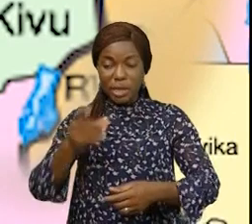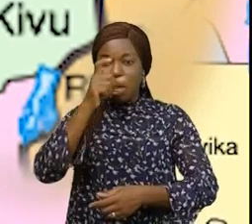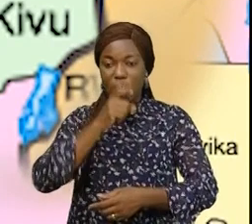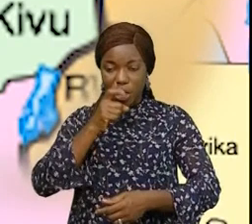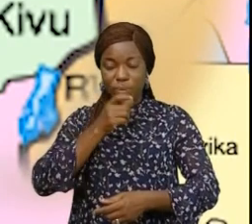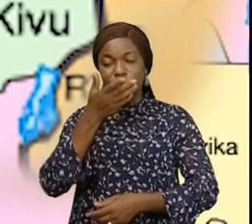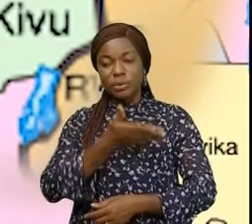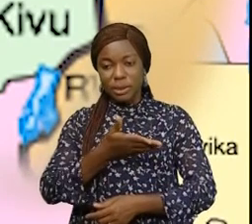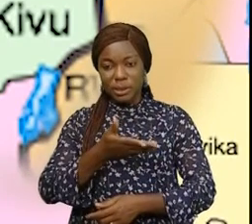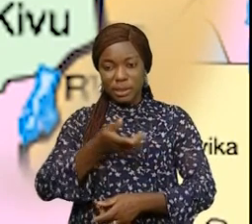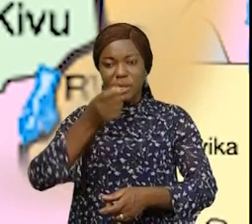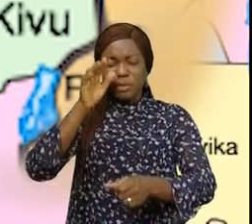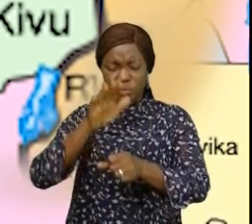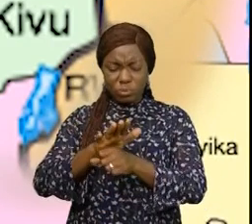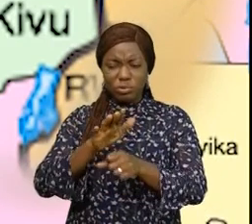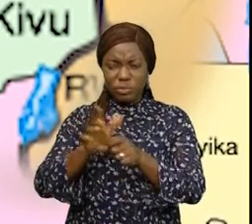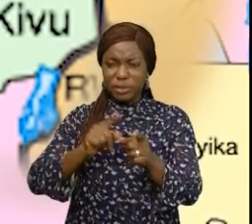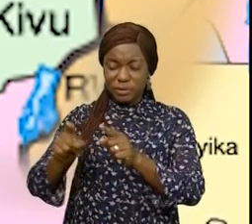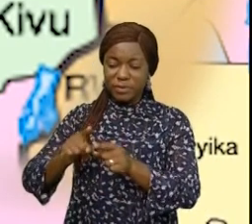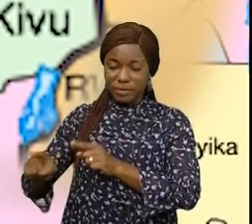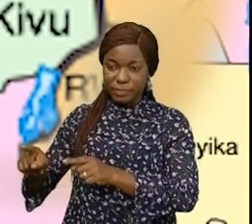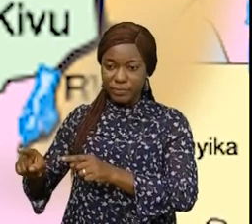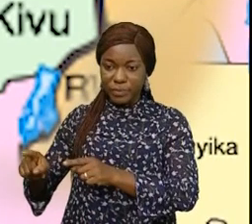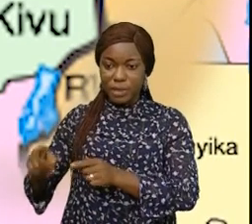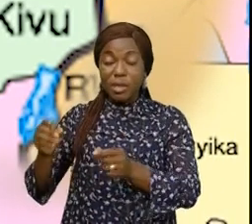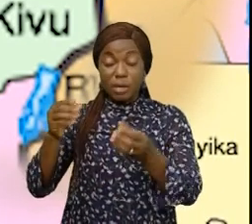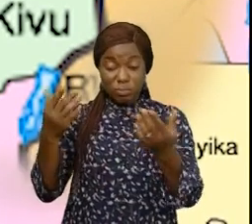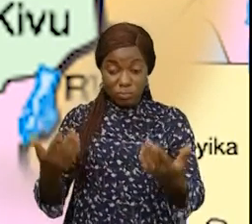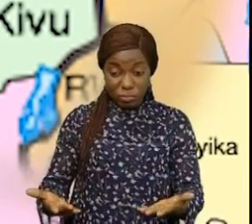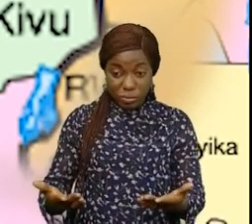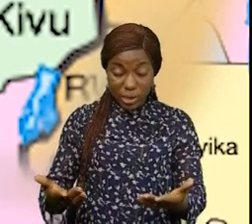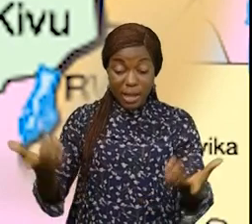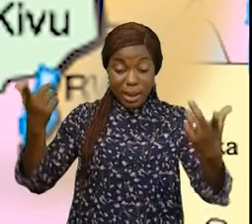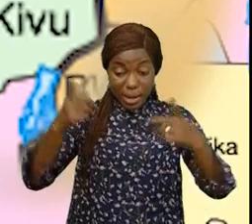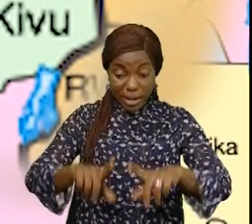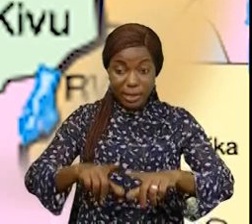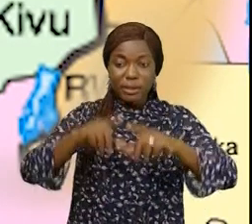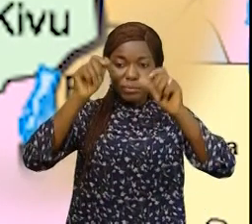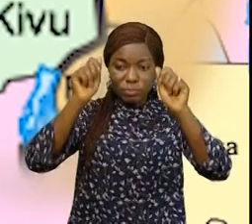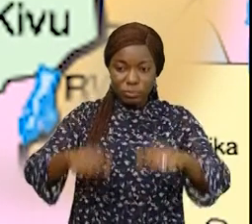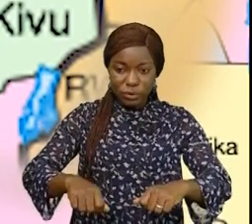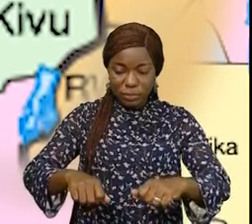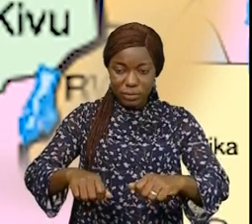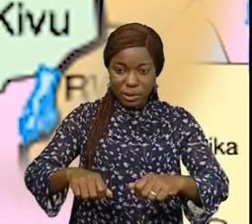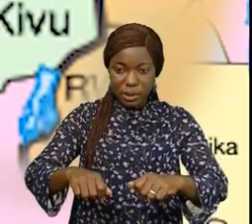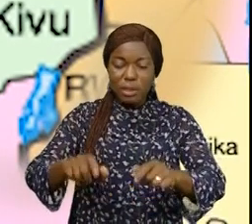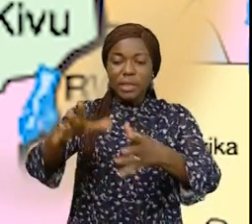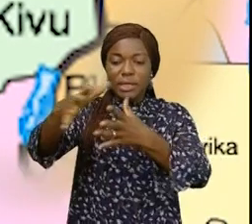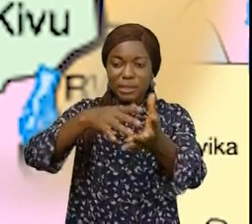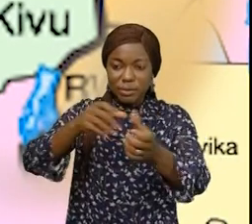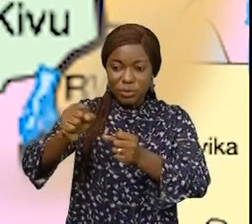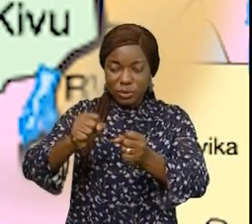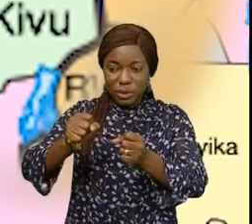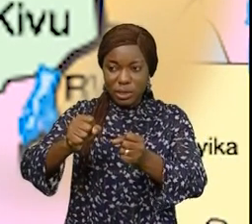de plusieurs natures. Interaction du magma avec l'eau du lac, déstabilisation du